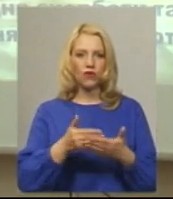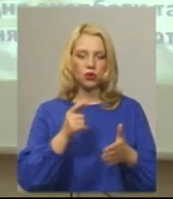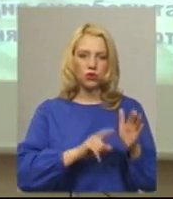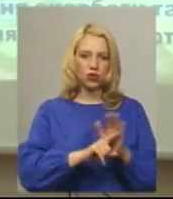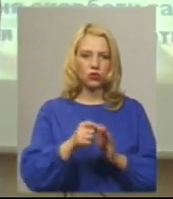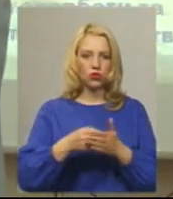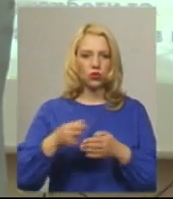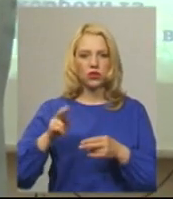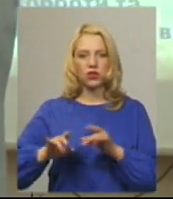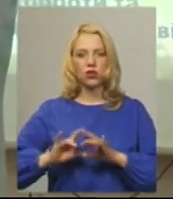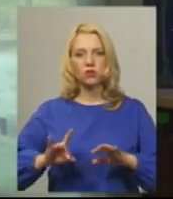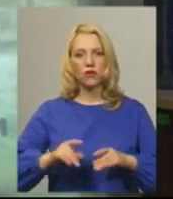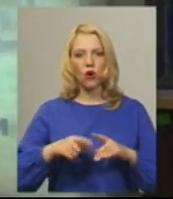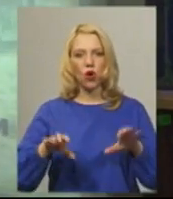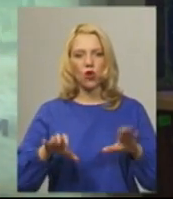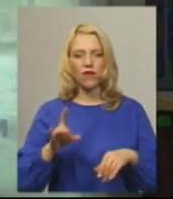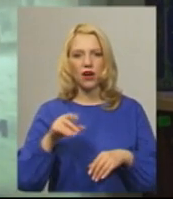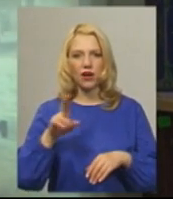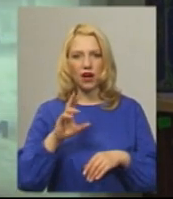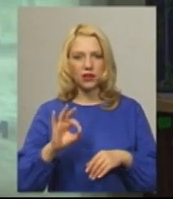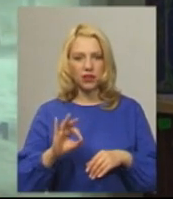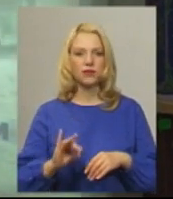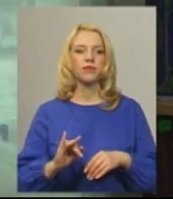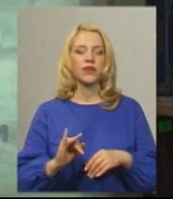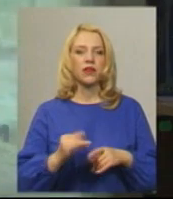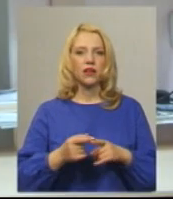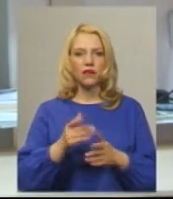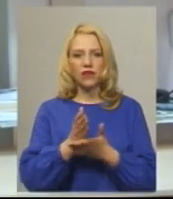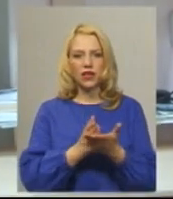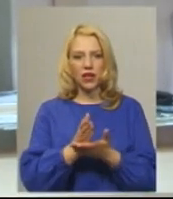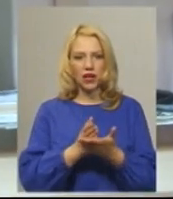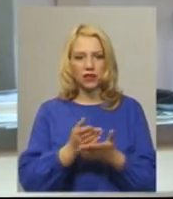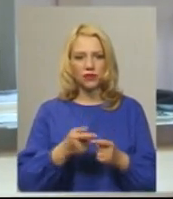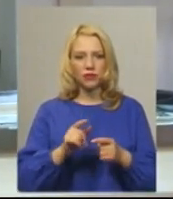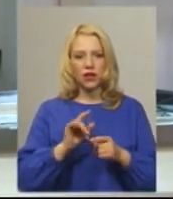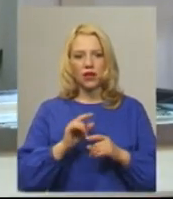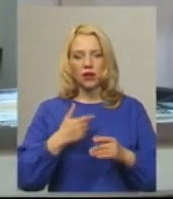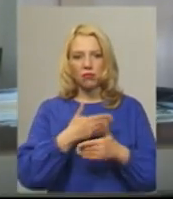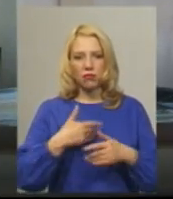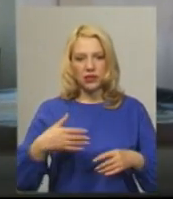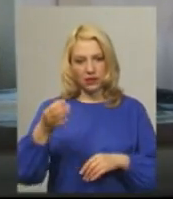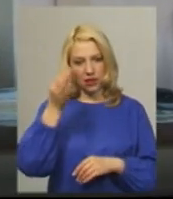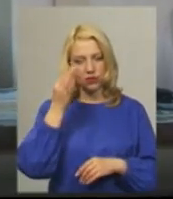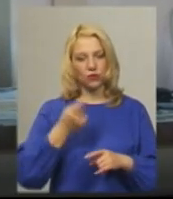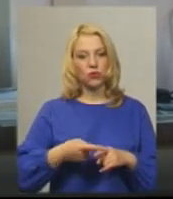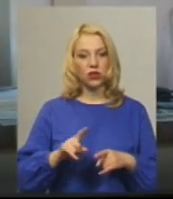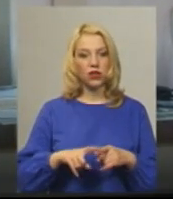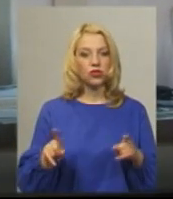розповідає голова Ради обласної організації ветеранів України Володимир Купратий. Ми згадуємо про те, що